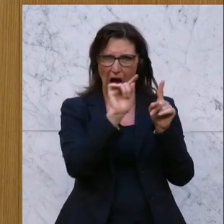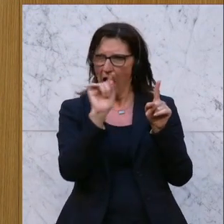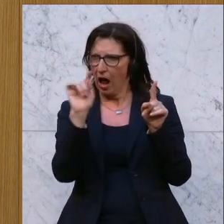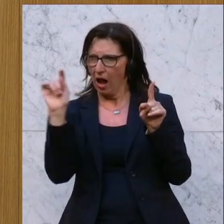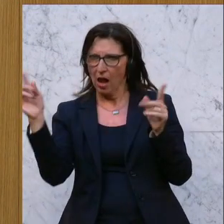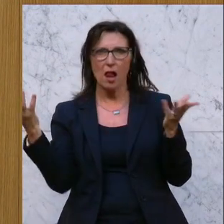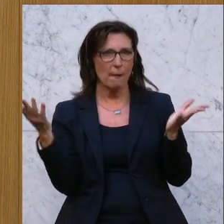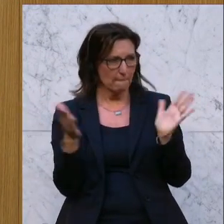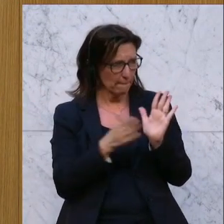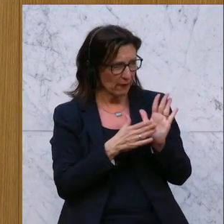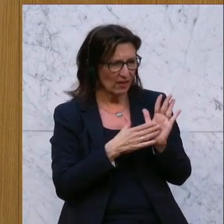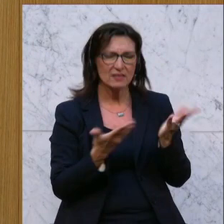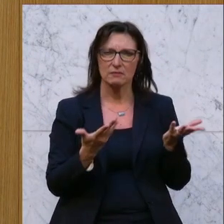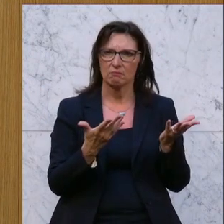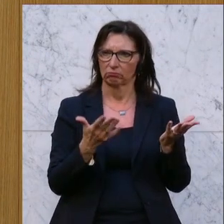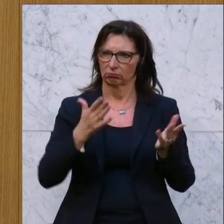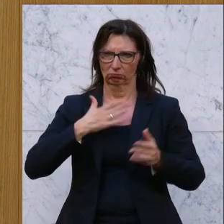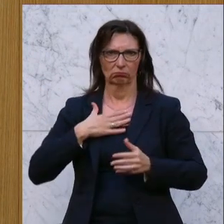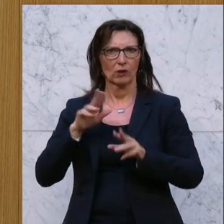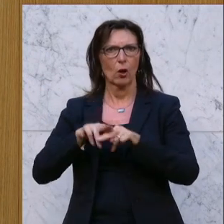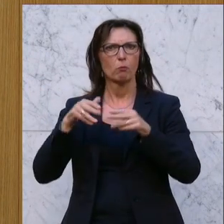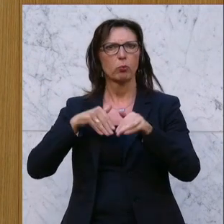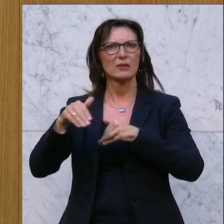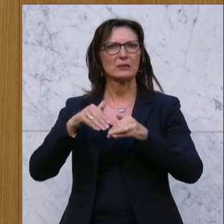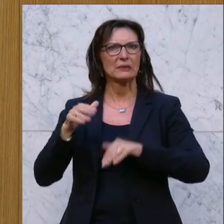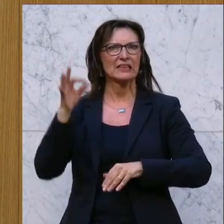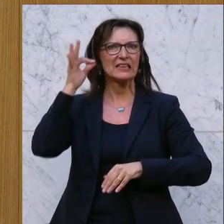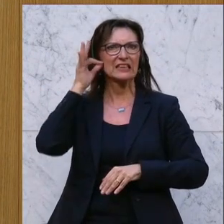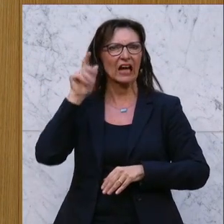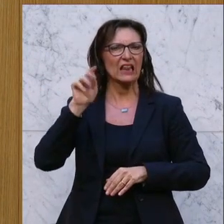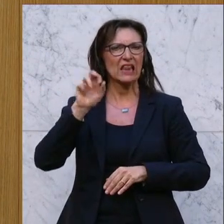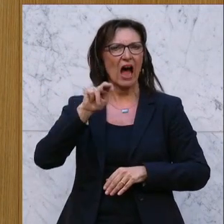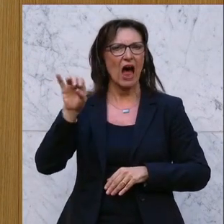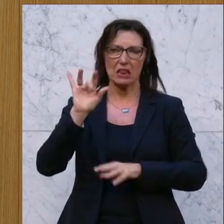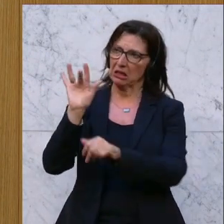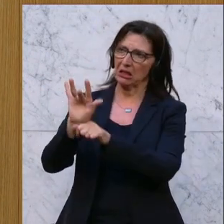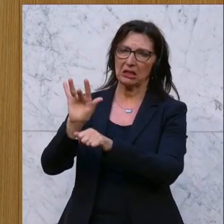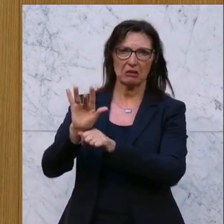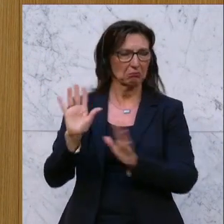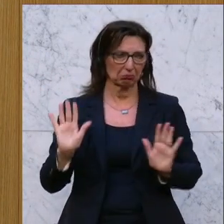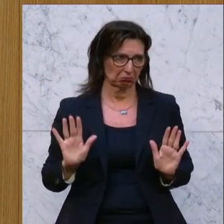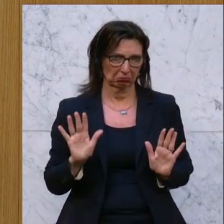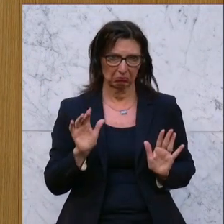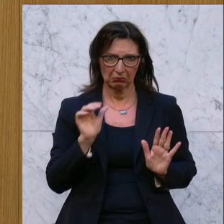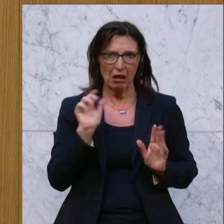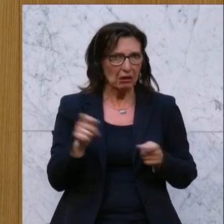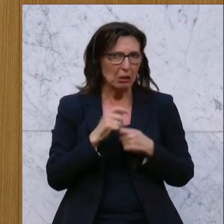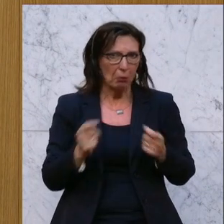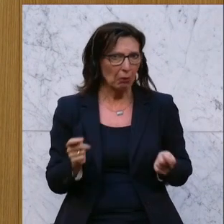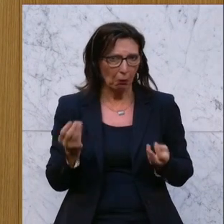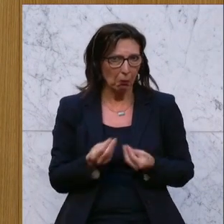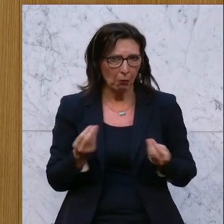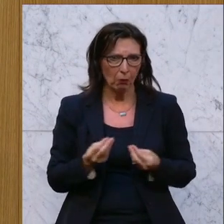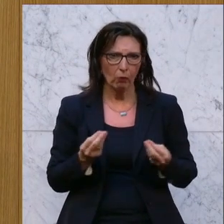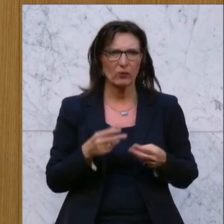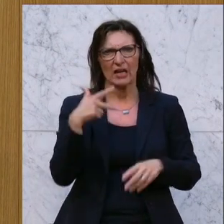dass die Kritik an unserer Bundesministerin Tanna völlig unbegründet ist. Ich darf der SPÖ empfehlen, sich